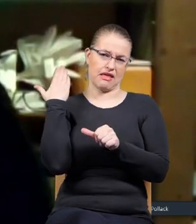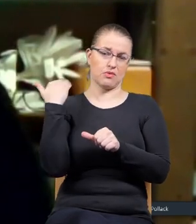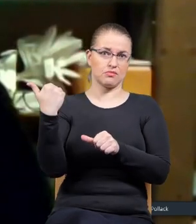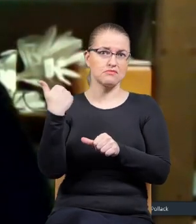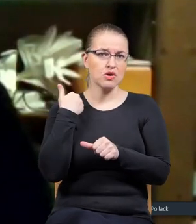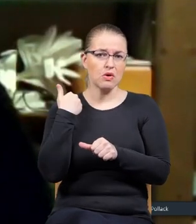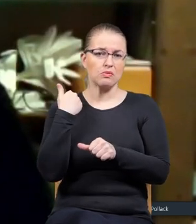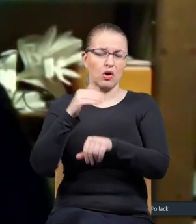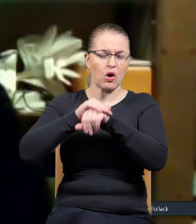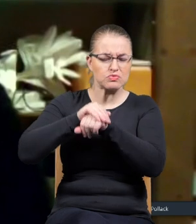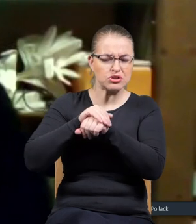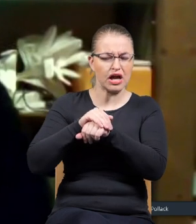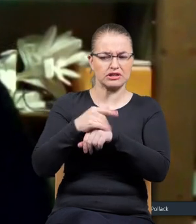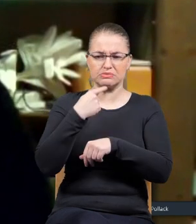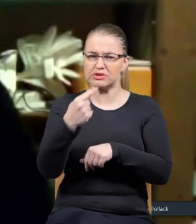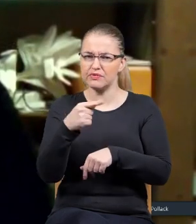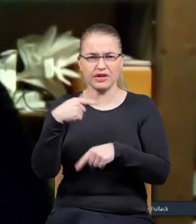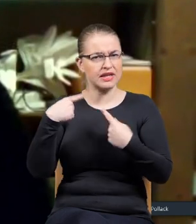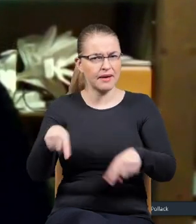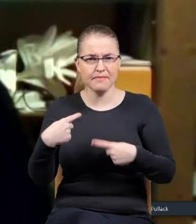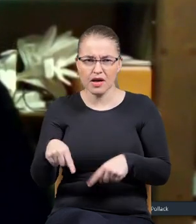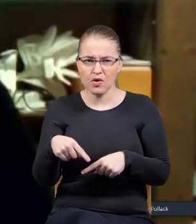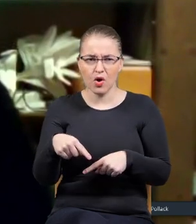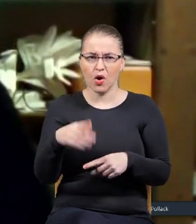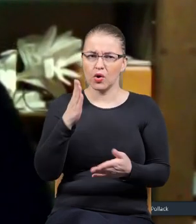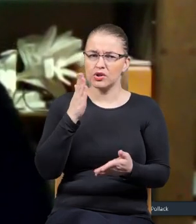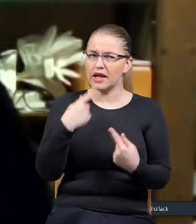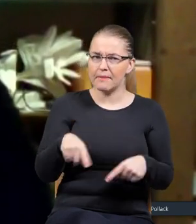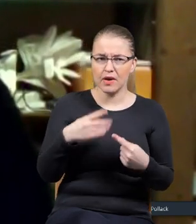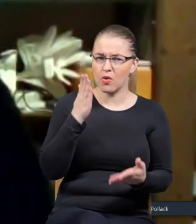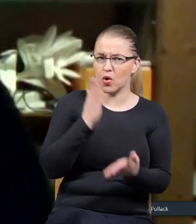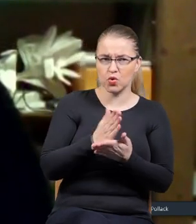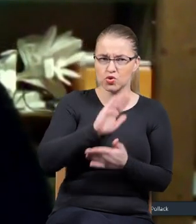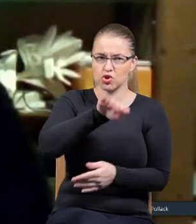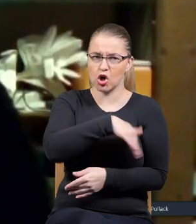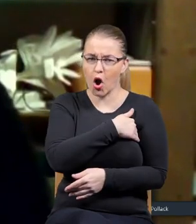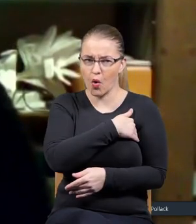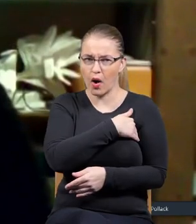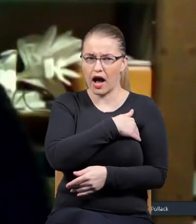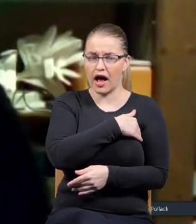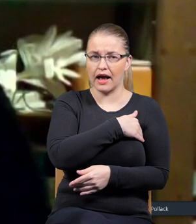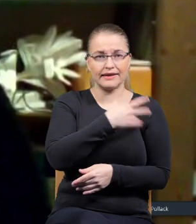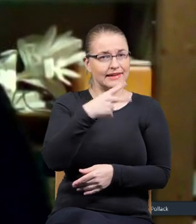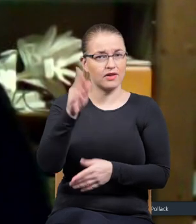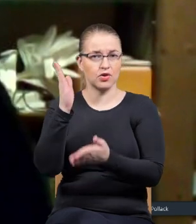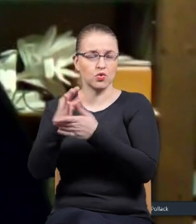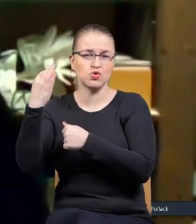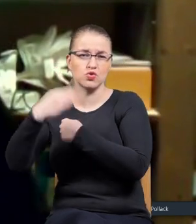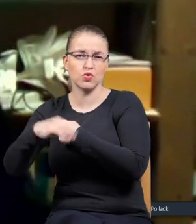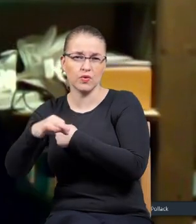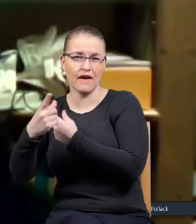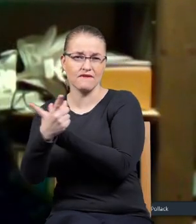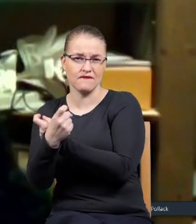powiedział, słuchaj stary, ty wtedy już nie byłeś w szkole, ty już byłeś studentem w Wiedniu,